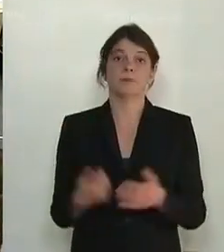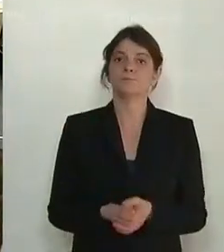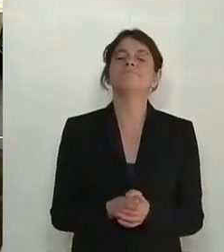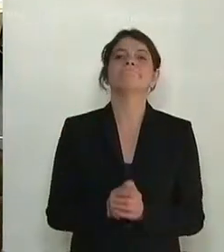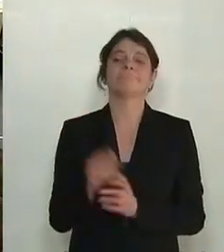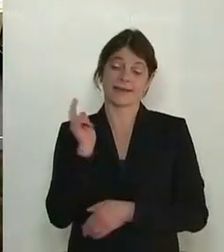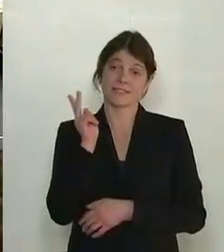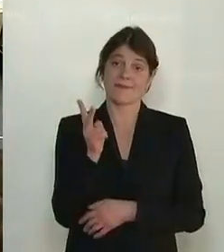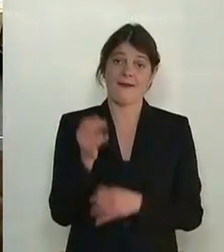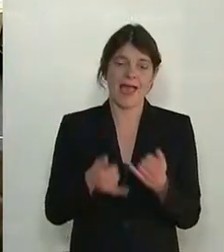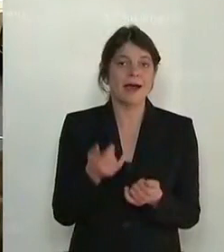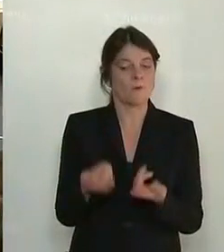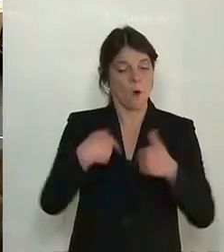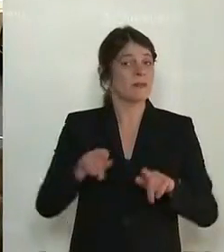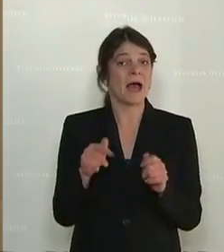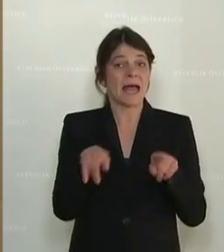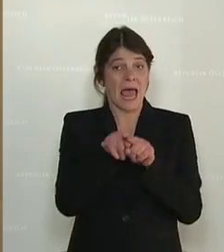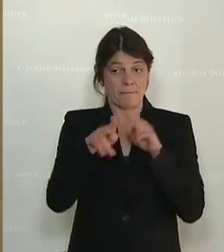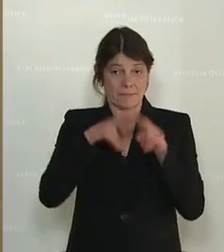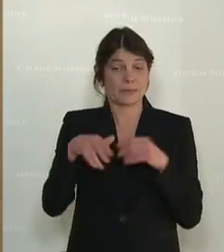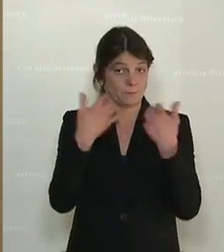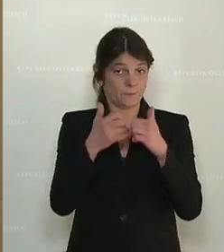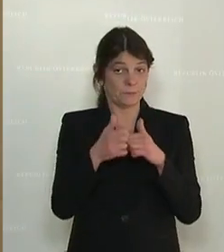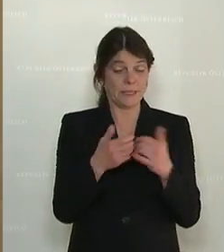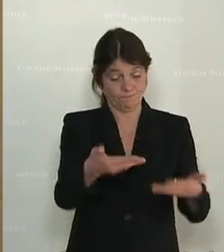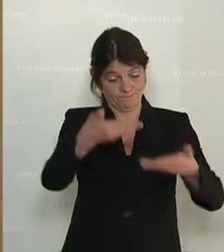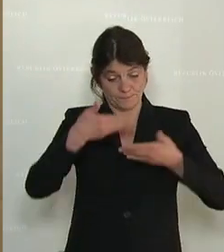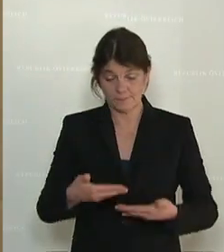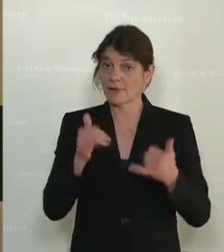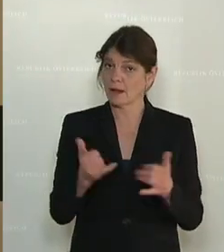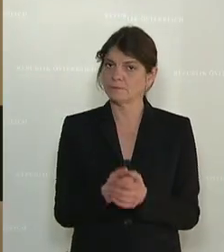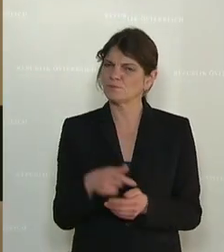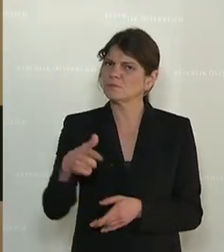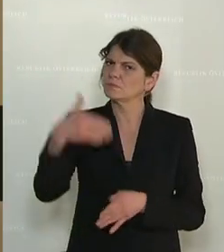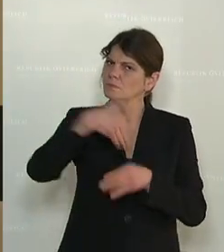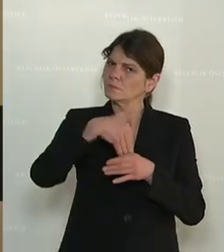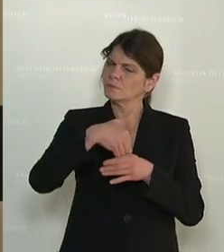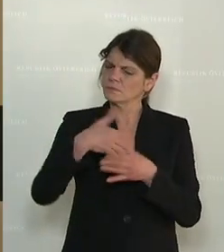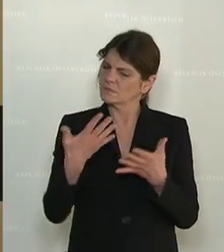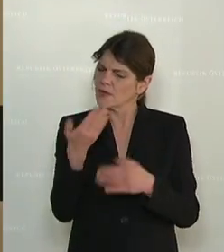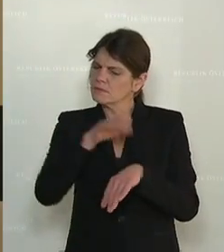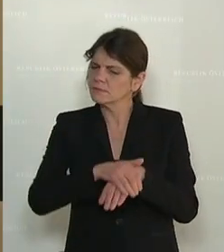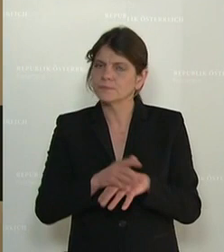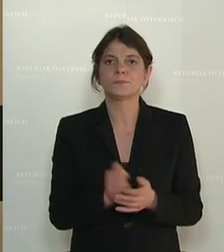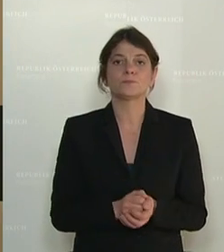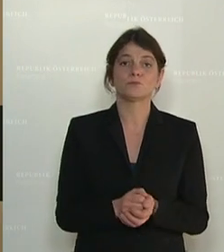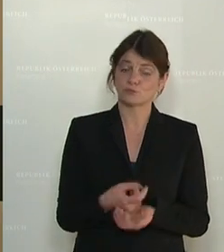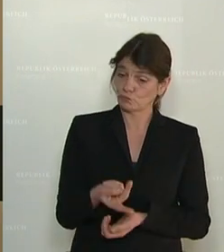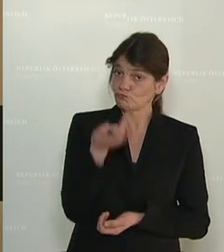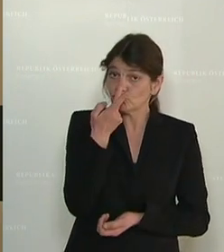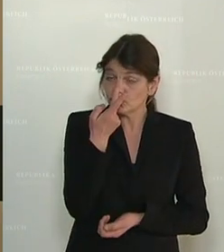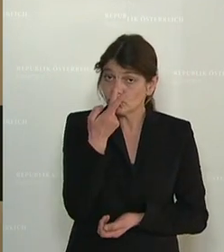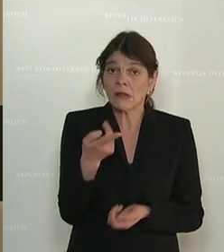wird uns der Gleichbehandlungsbericht vorgelegt, in dem unter anderem festgestellt wird, inwiefern